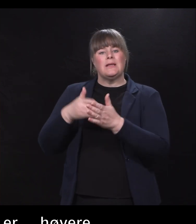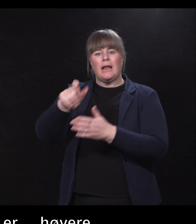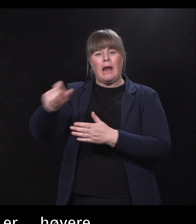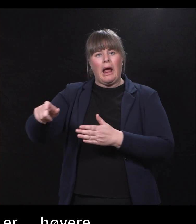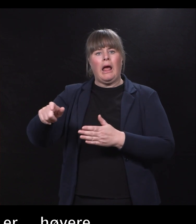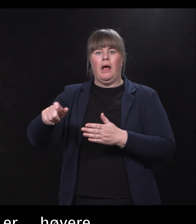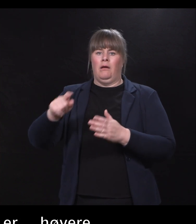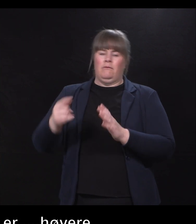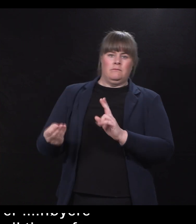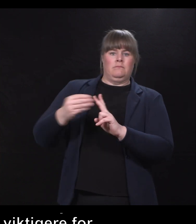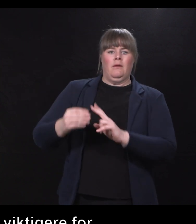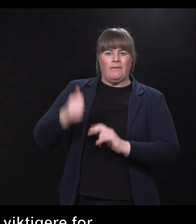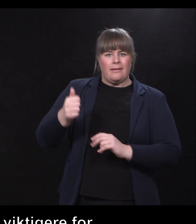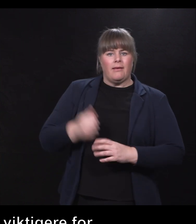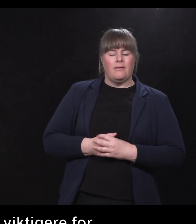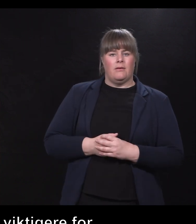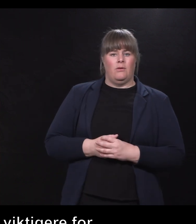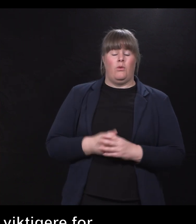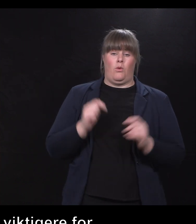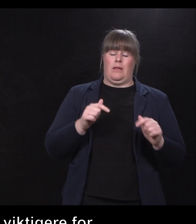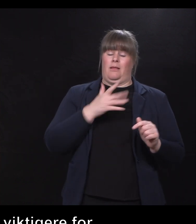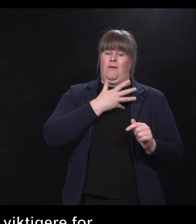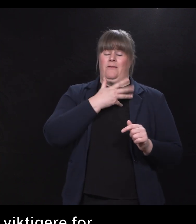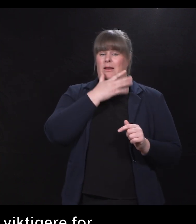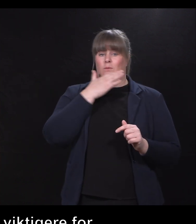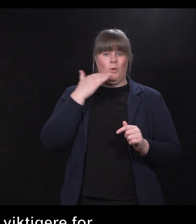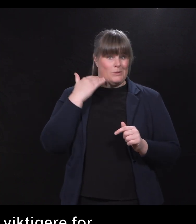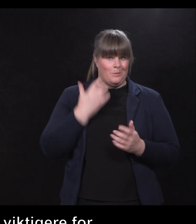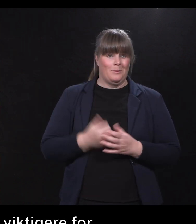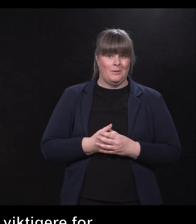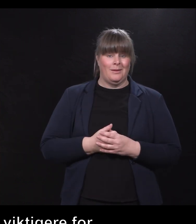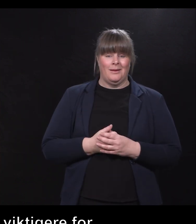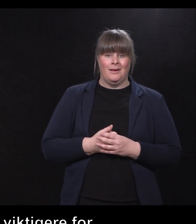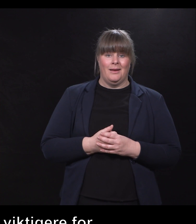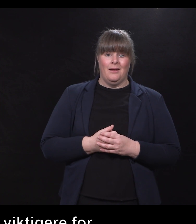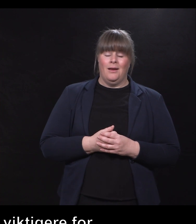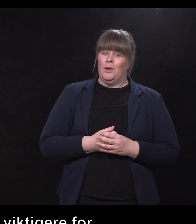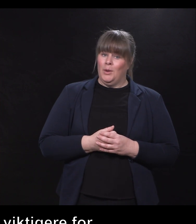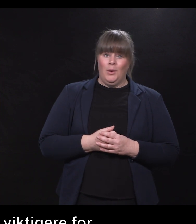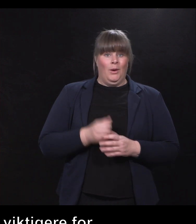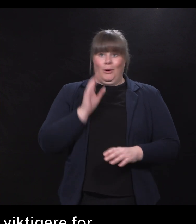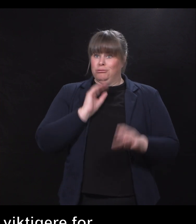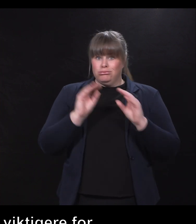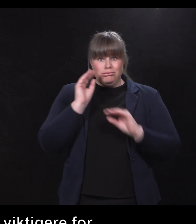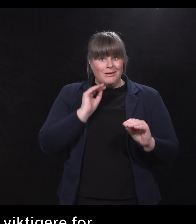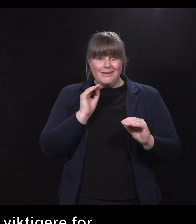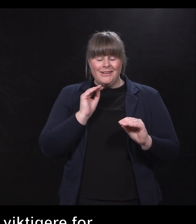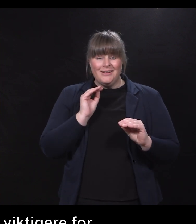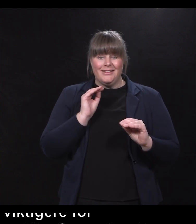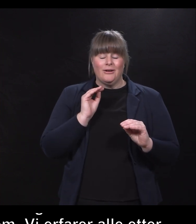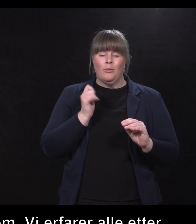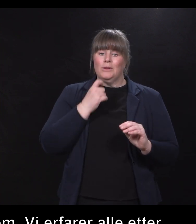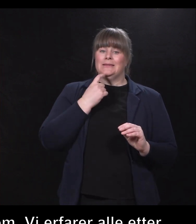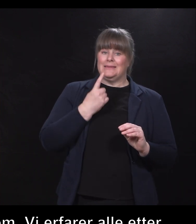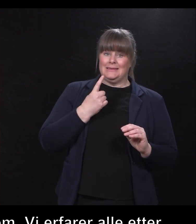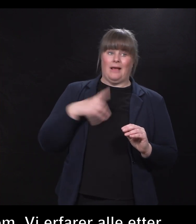om. Og så må jeg jo bare si at vi erfarer jo alle etterhvert at universell utforming